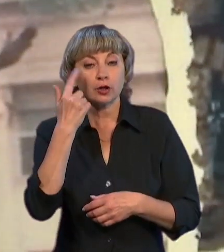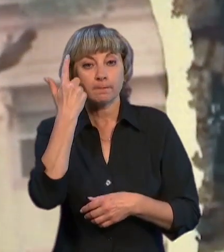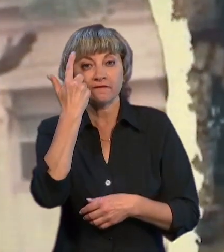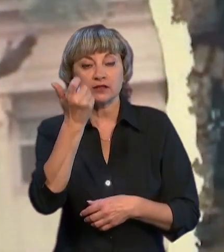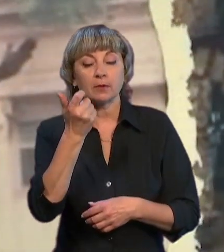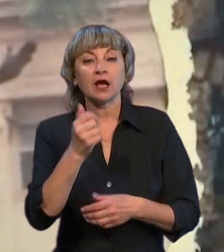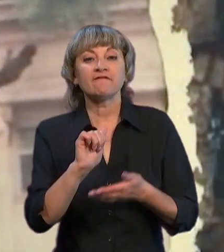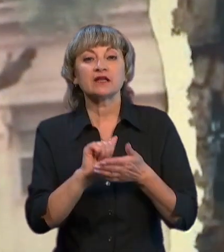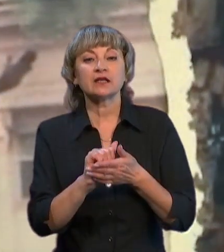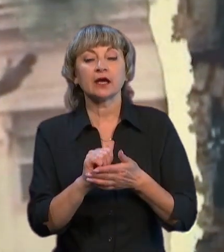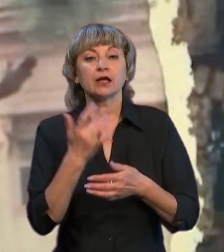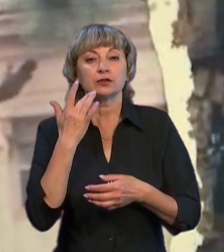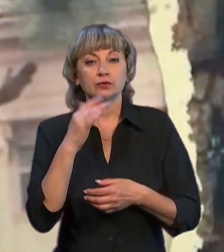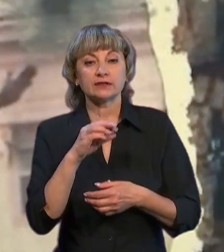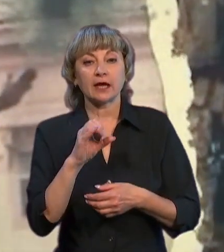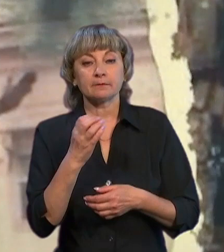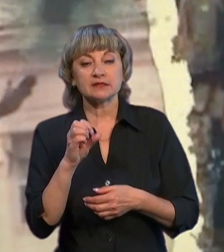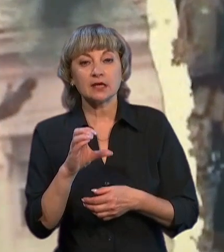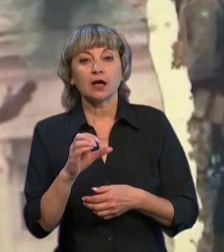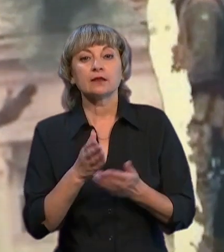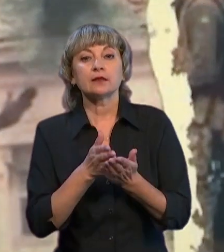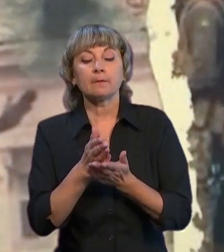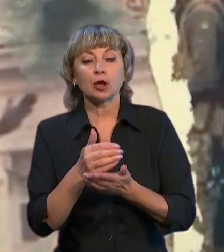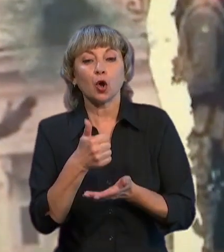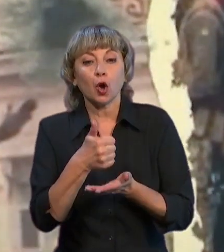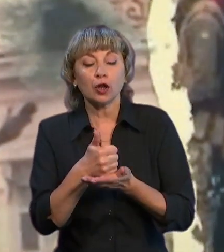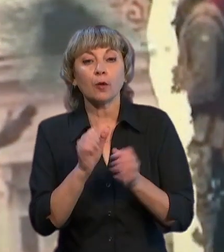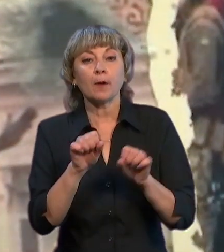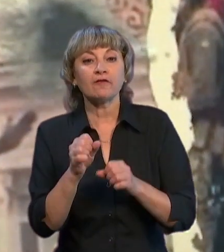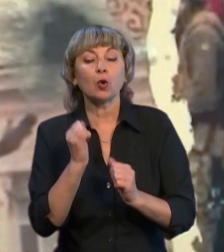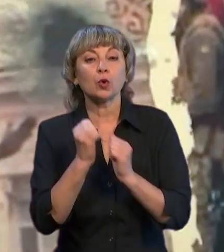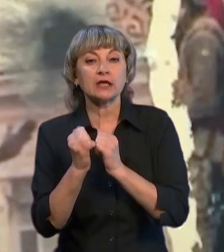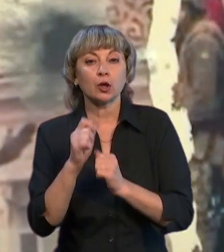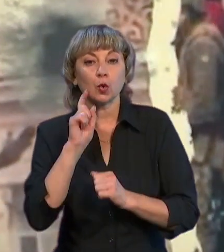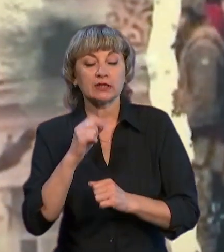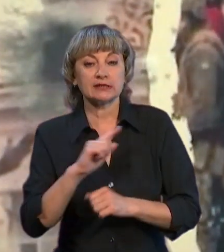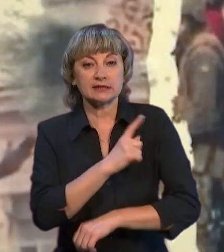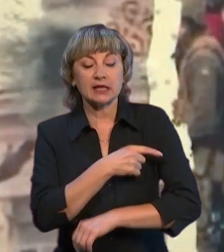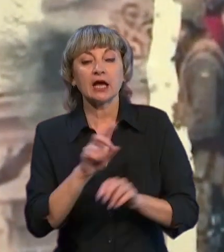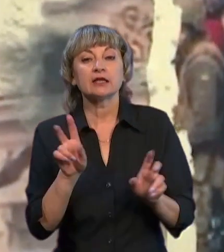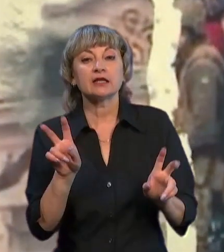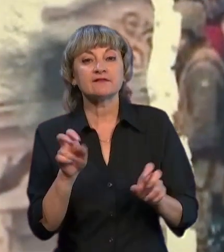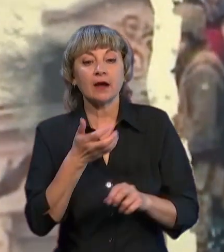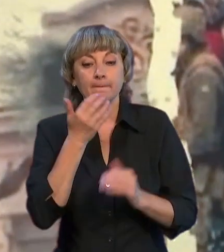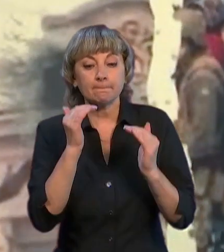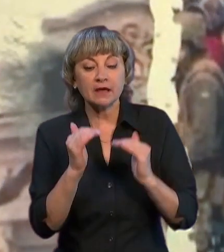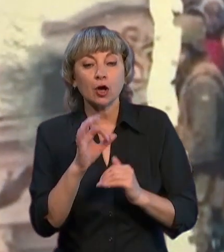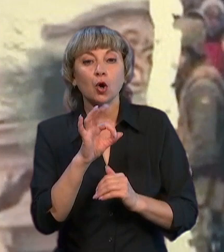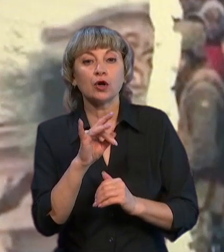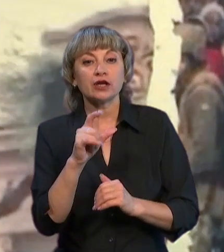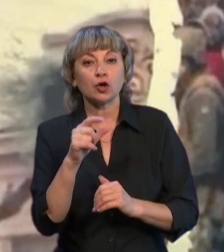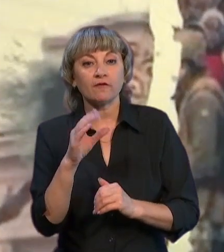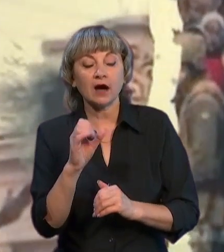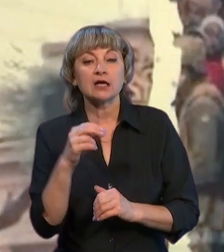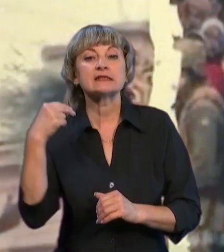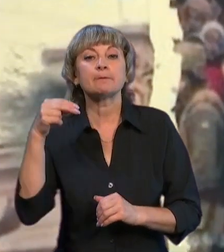видання The New York Times. Напрямом головного імовірного удару українських сил видання називає південь від Оріхово-Запорізькій